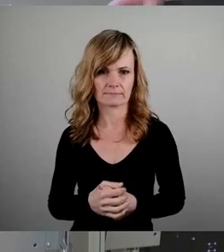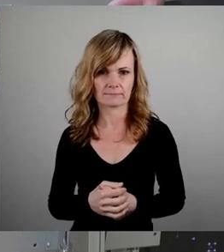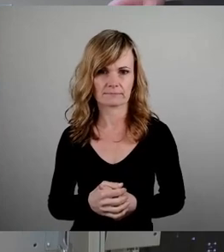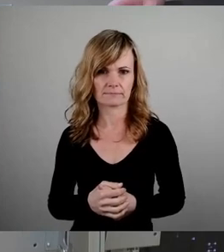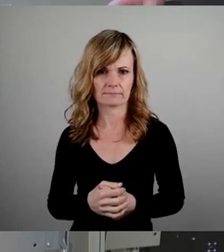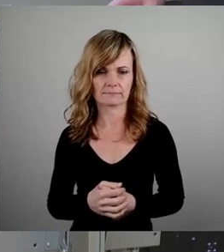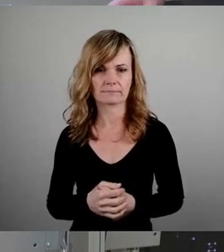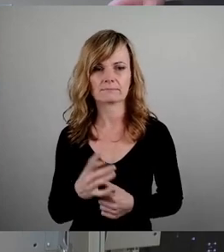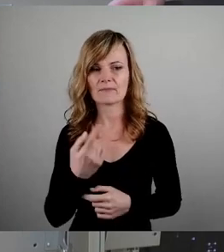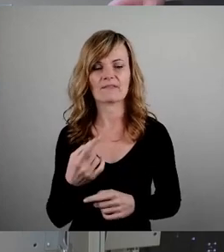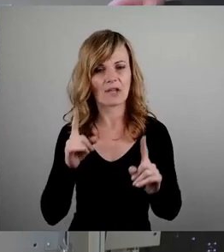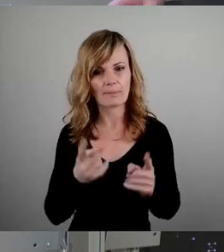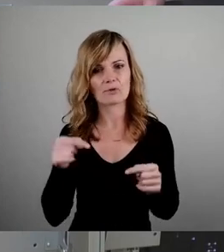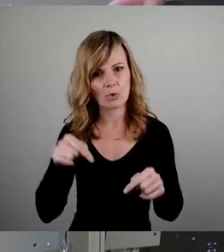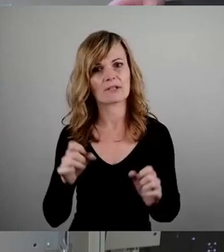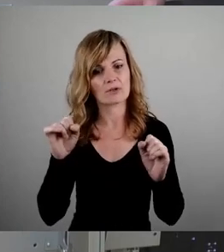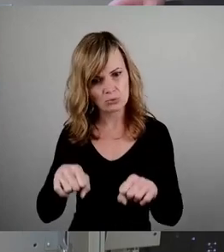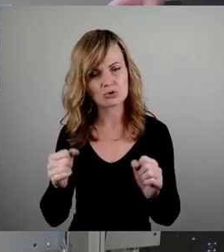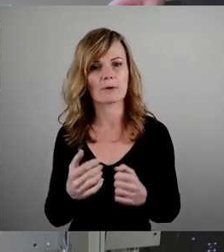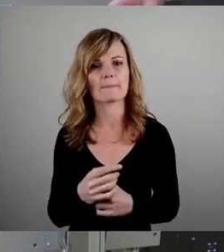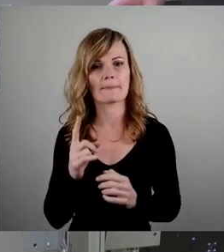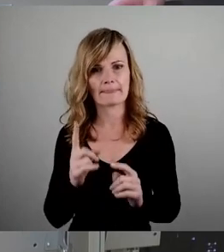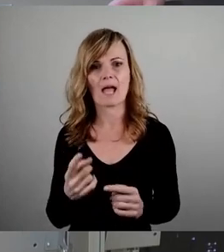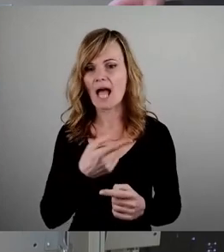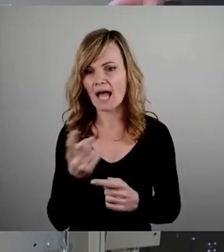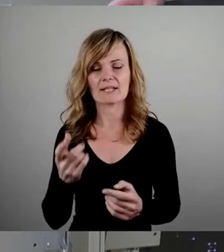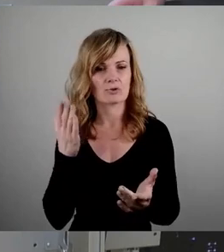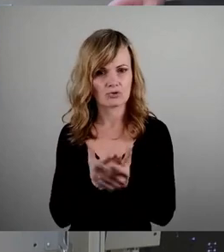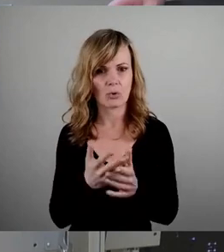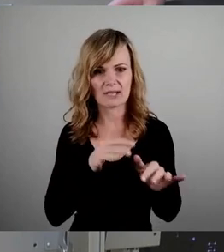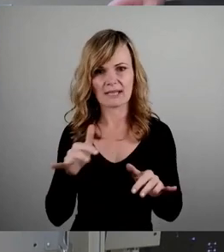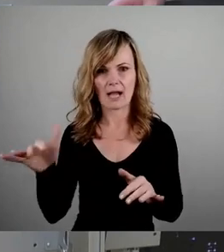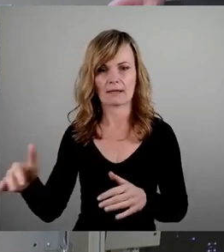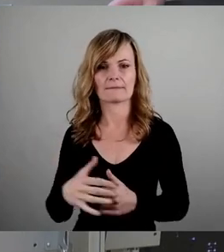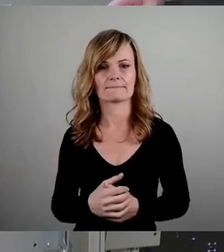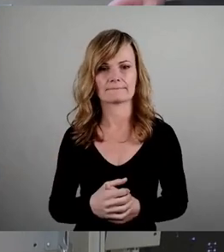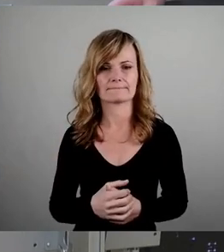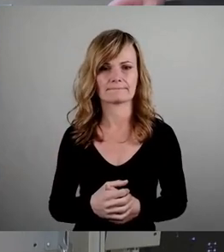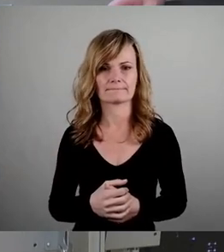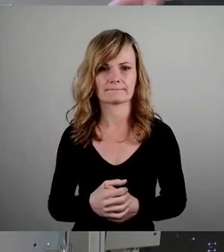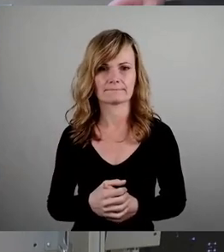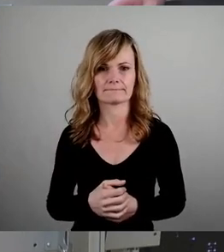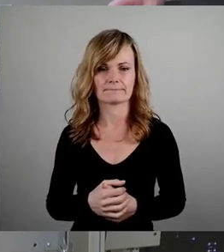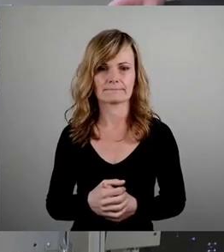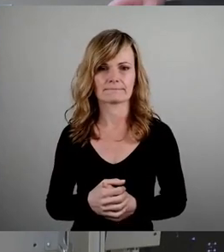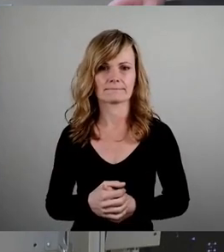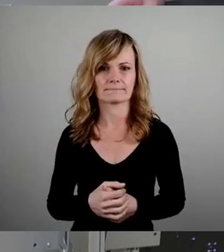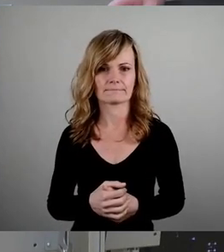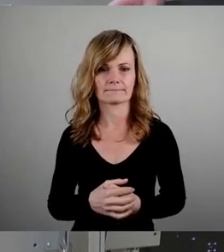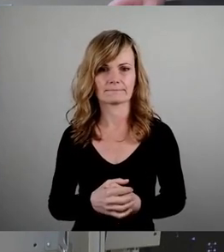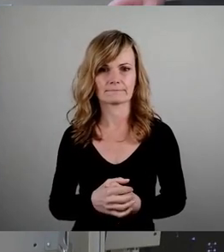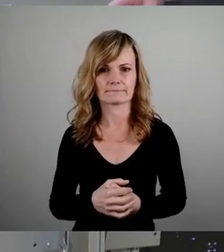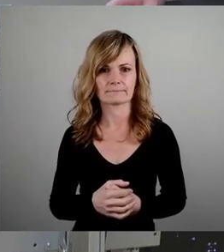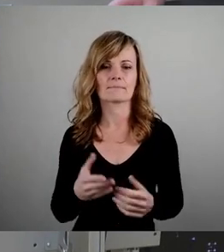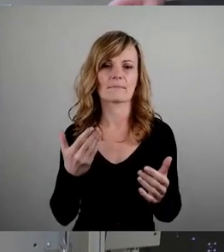Wir müssen hier heute zustimmen, da ja, wie gesagt, alles schon vorhanden ist. Kommen Sie bitte zum Schluss, Amir Bikoff-Turor. Schluss. Ja, deswegen